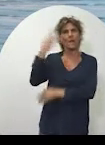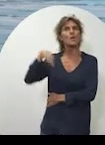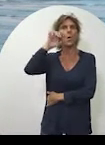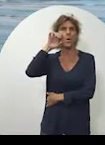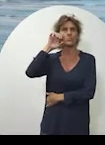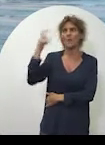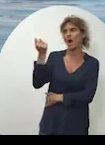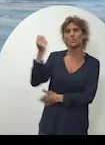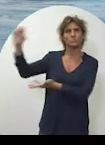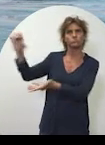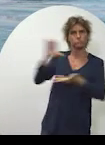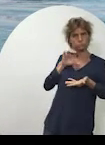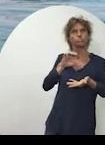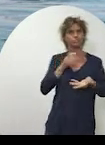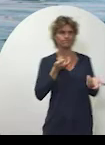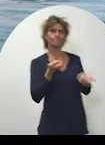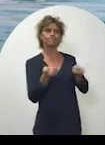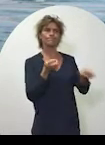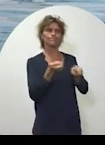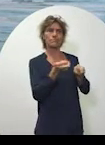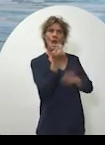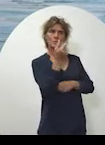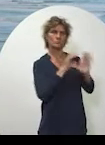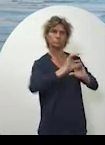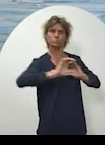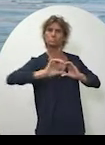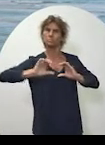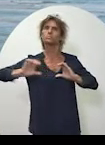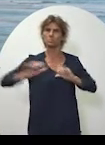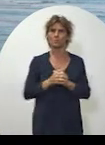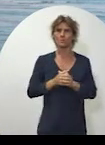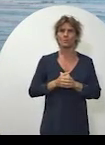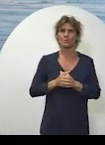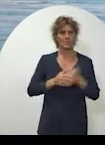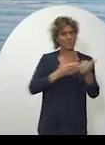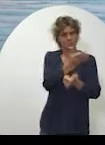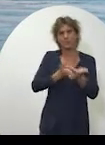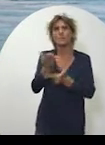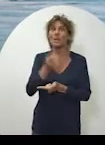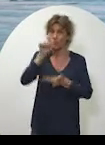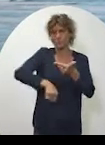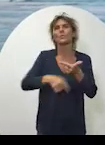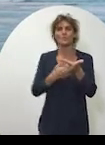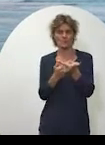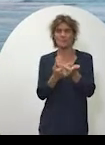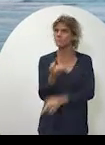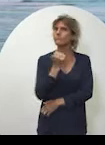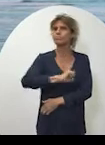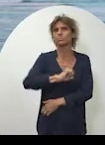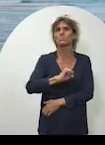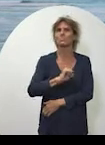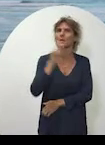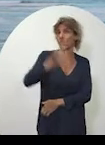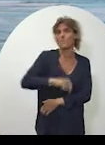exercer pleinement l'autorité de gestion des fonds européens. Ce sont deux exigences pour lesquelles la